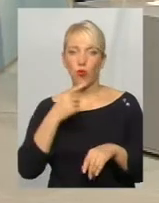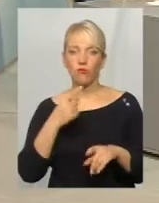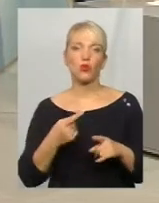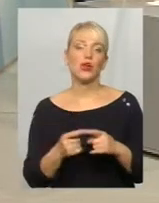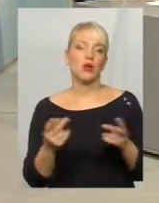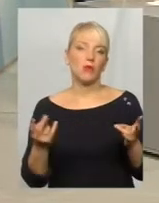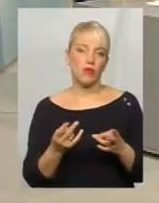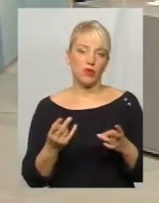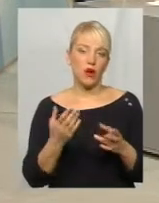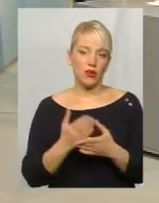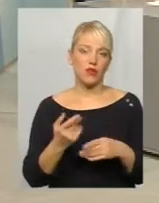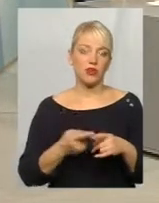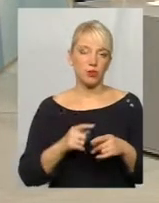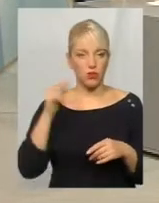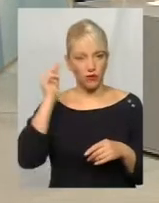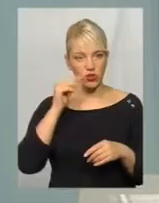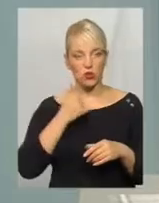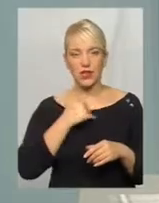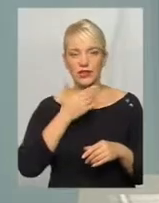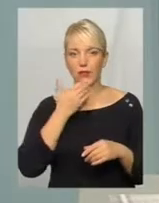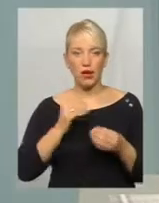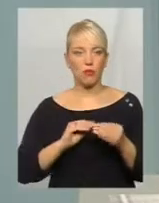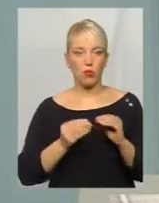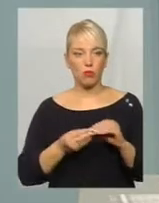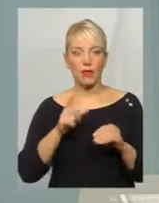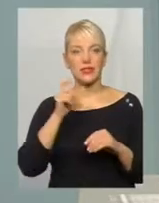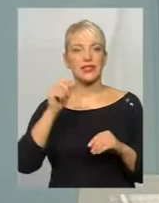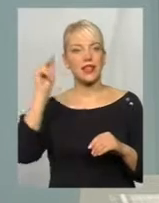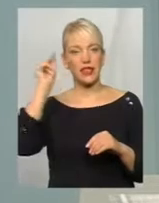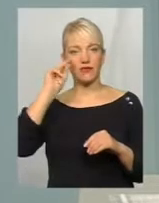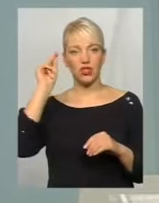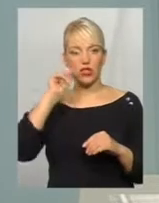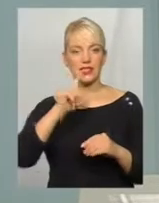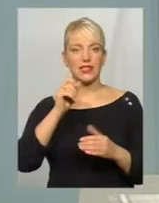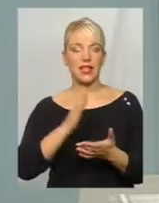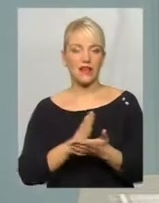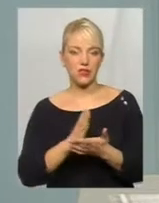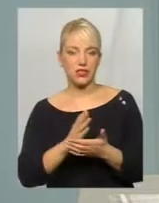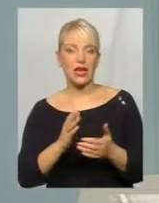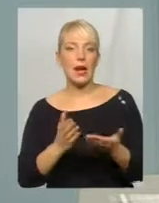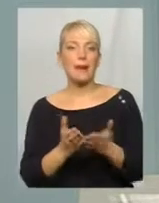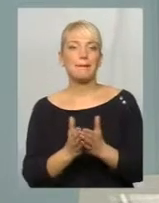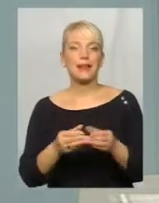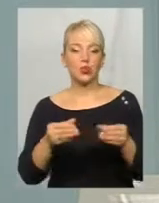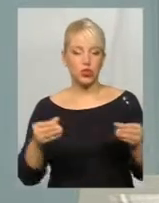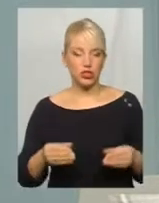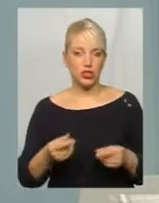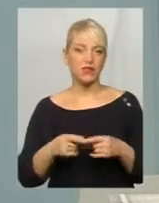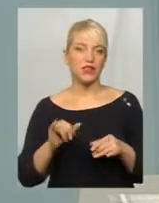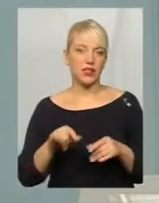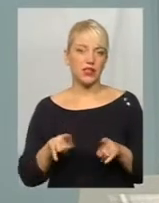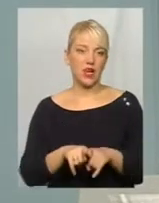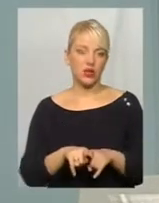звичайно, мають по в чому навчатись. Тобто в нас немає проблем з наявністю підручників. І так, як